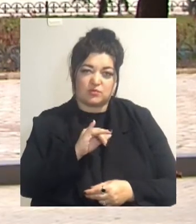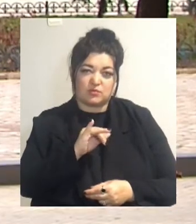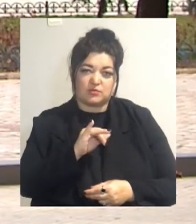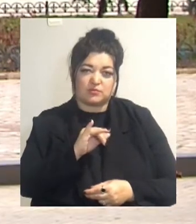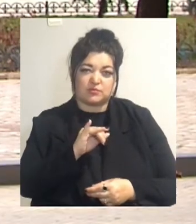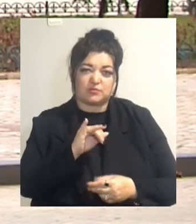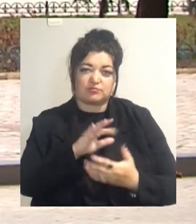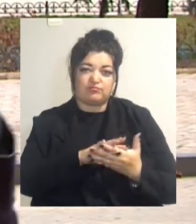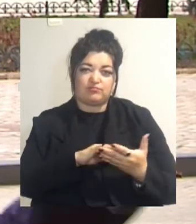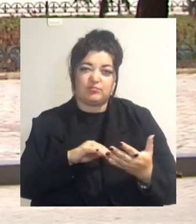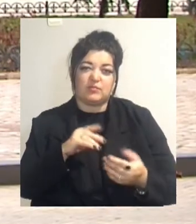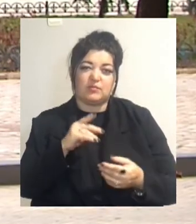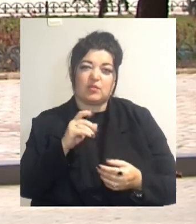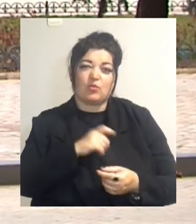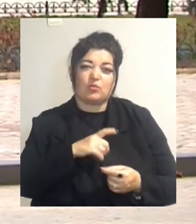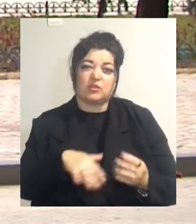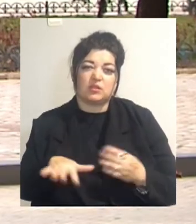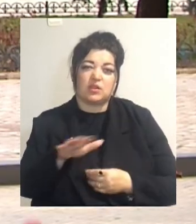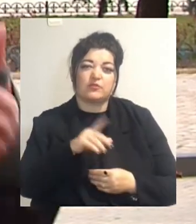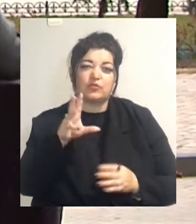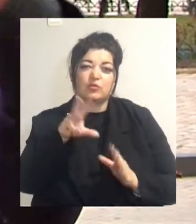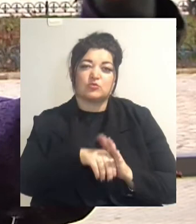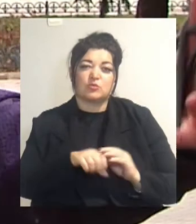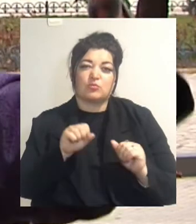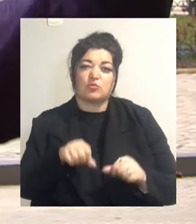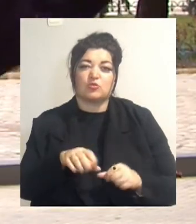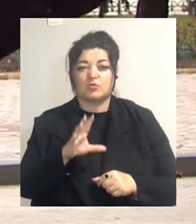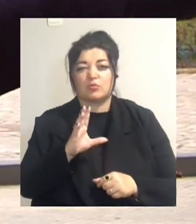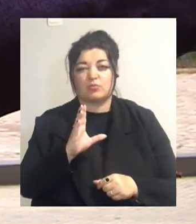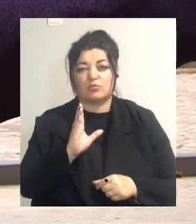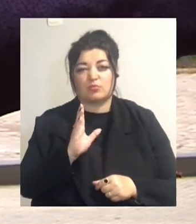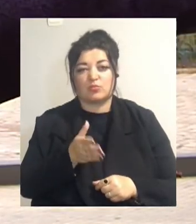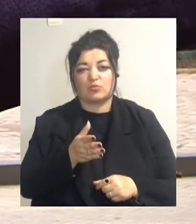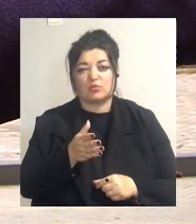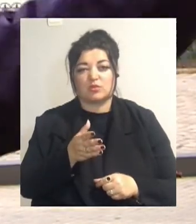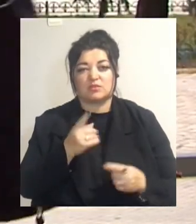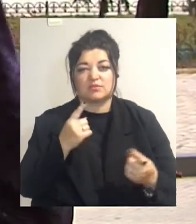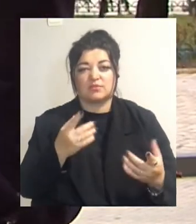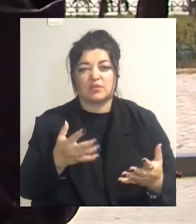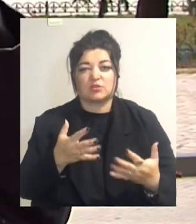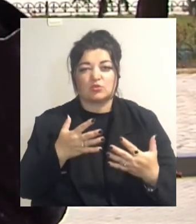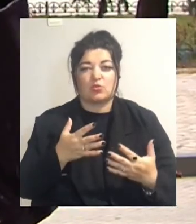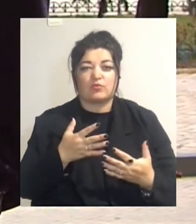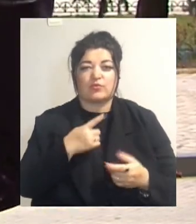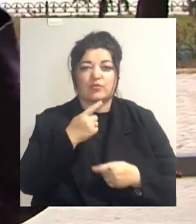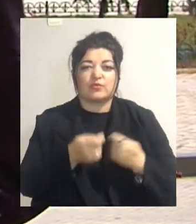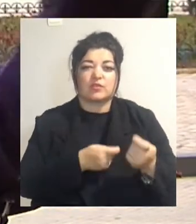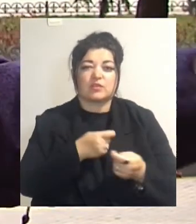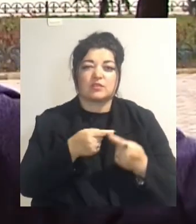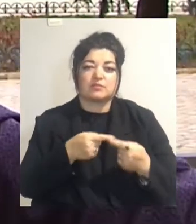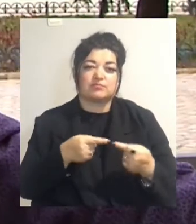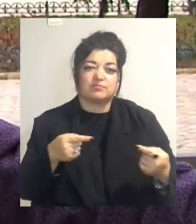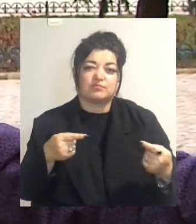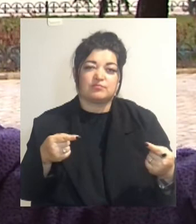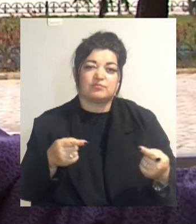Одесу, в тому числі, які можна буде використовувати потім для популяризації її назовні. Тобто, ми говоримо